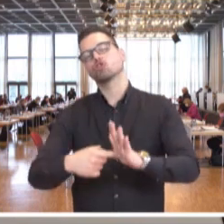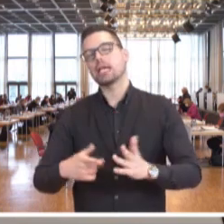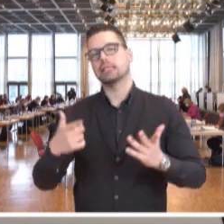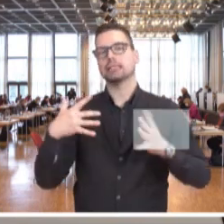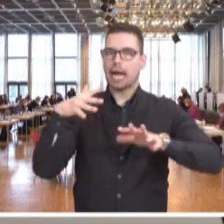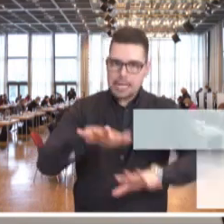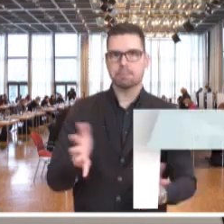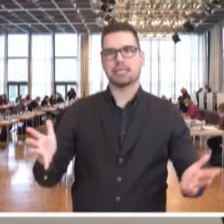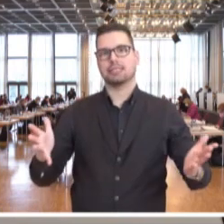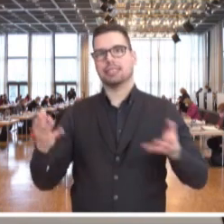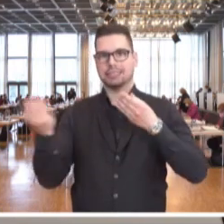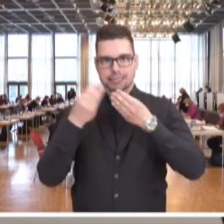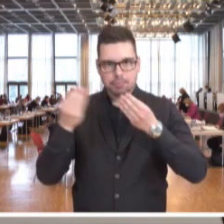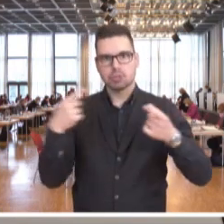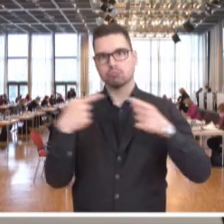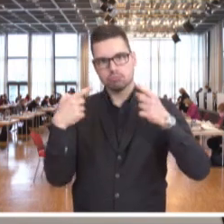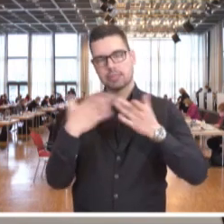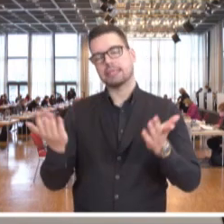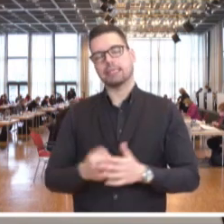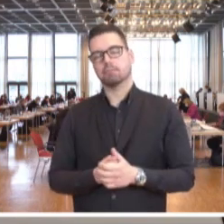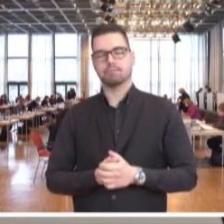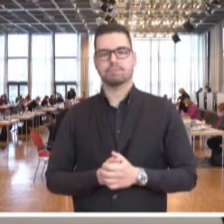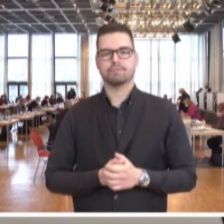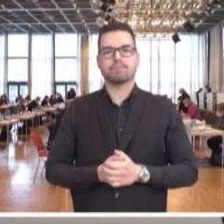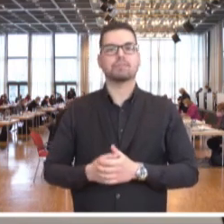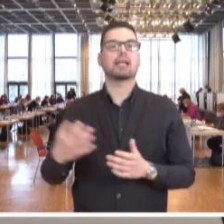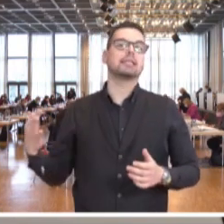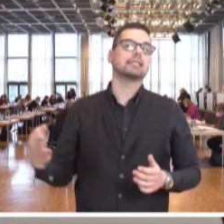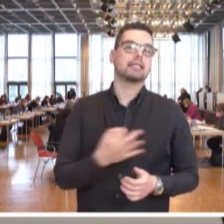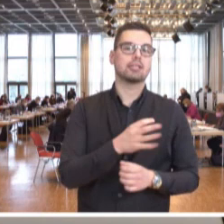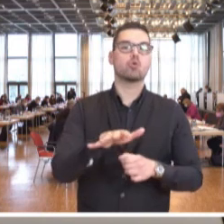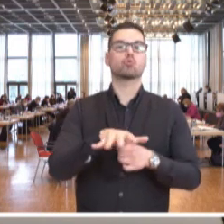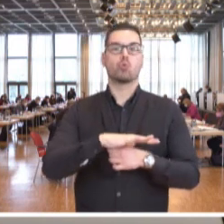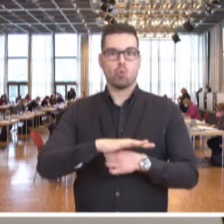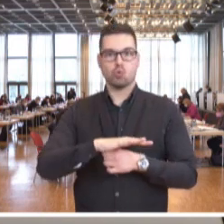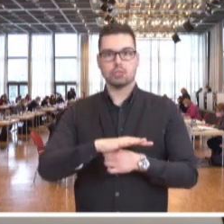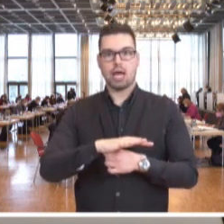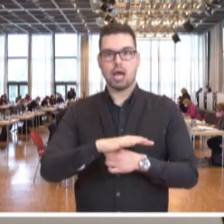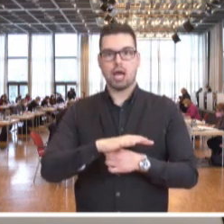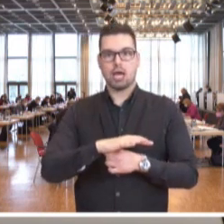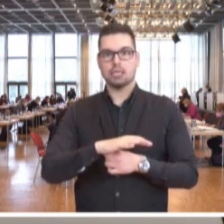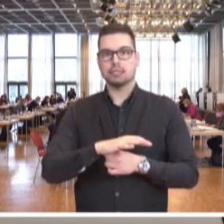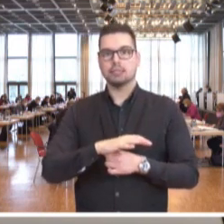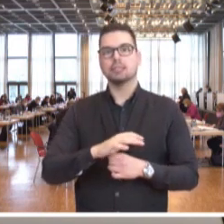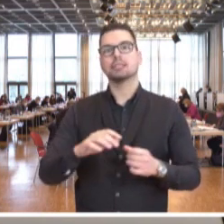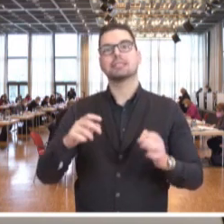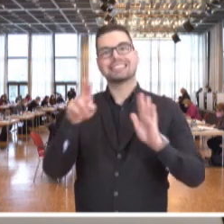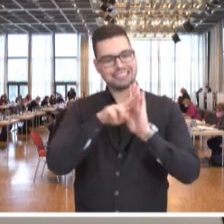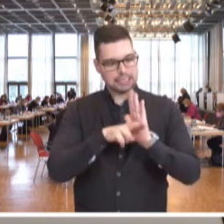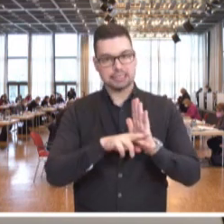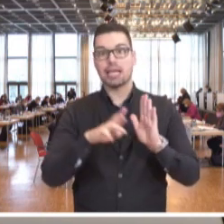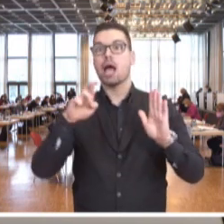einbringen und dann auch miteinander debattieren wollen. Das saarländische Covid-19-Maßnahmengesetz enthält die notwendigen